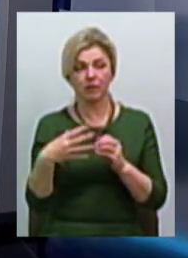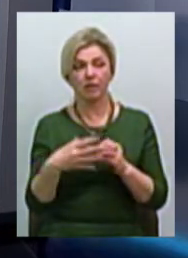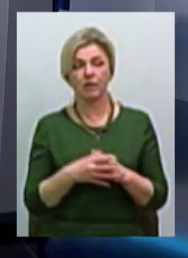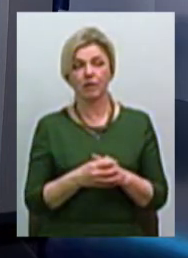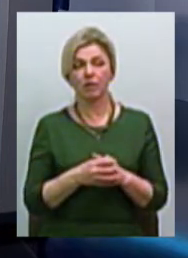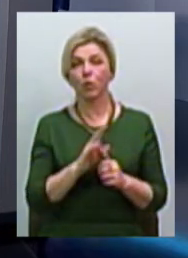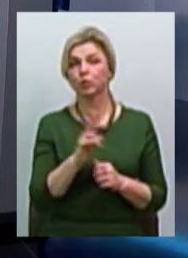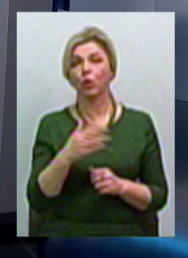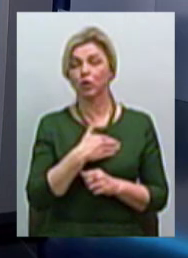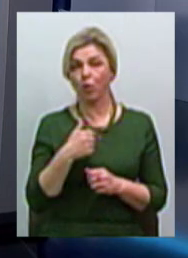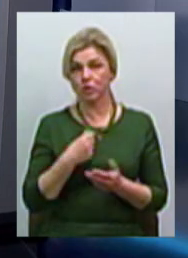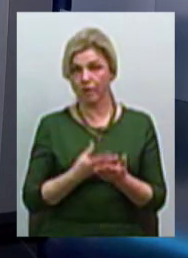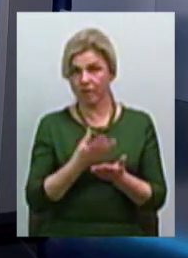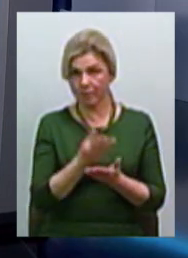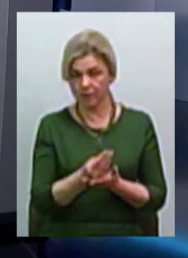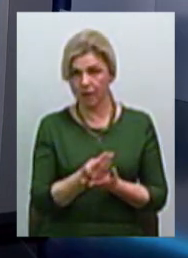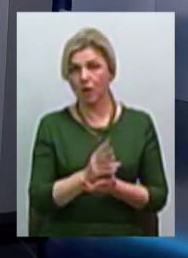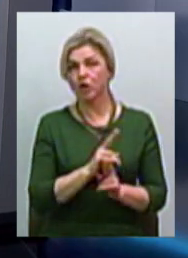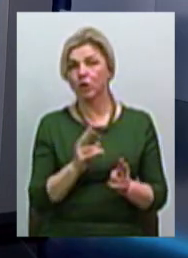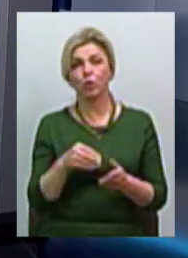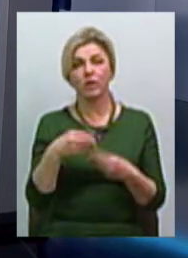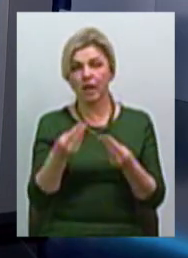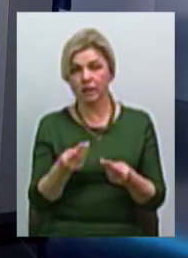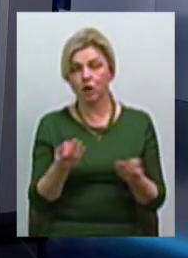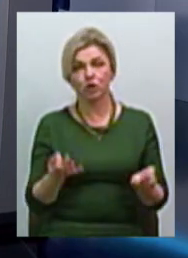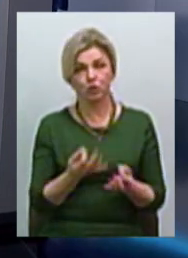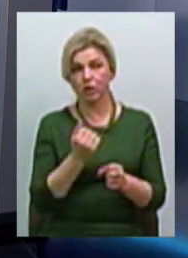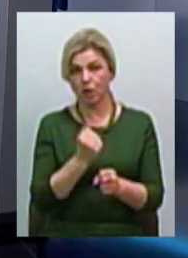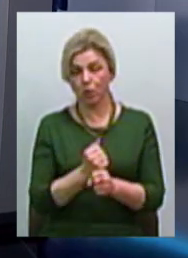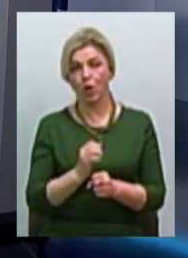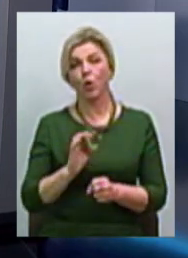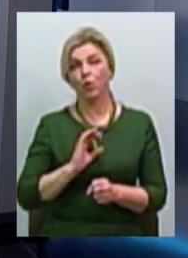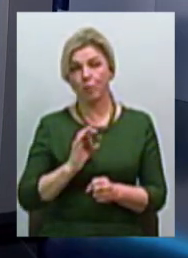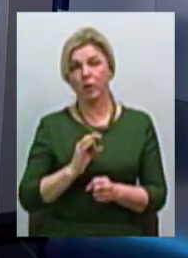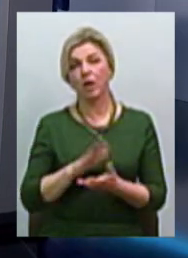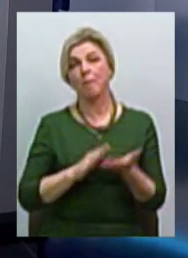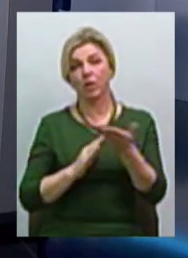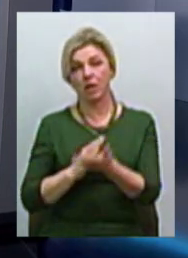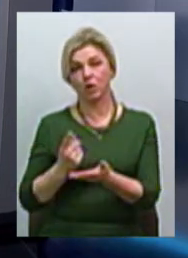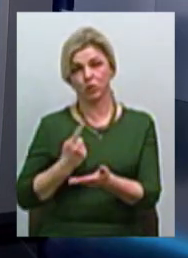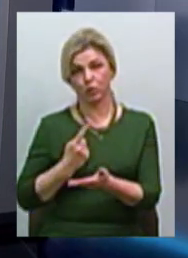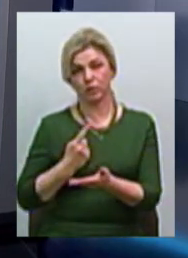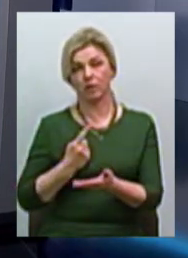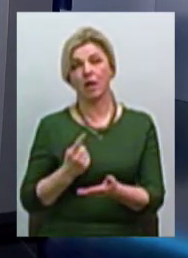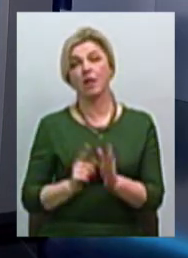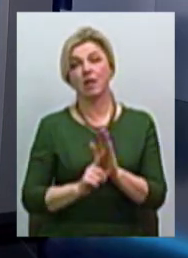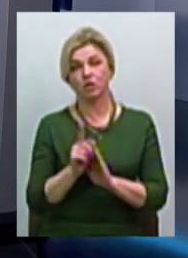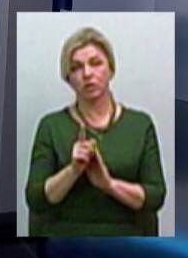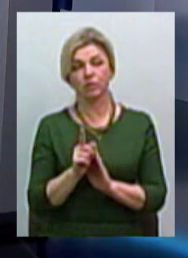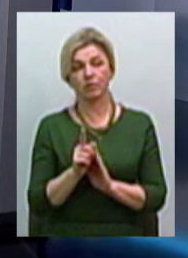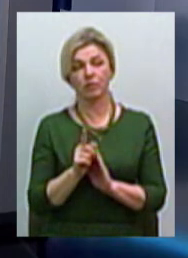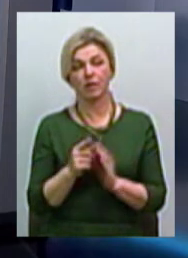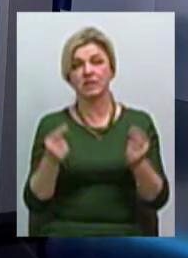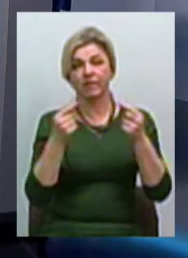виплачувати, ніхто не дає, ніхто нічого не робить, в юстицію все подав і всі ждуть. Начинаємо ми